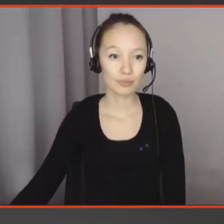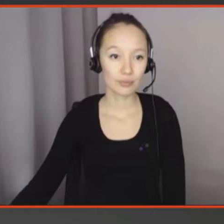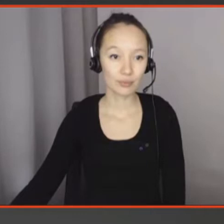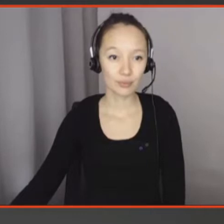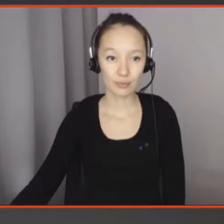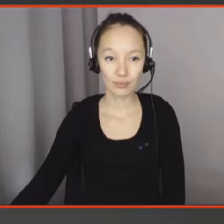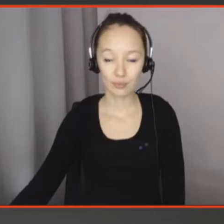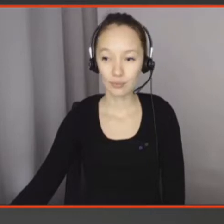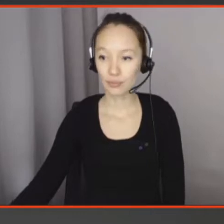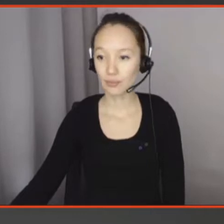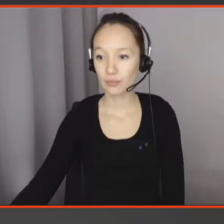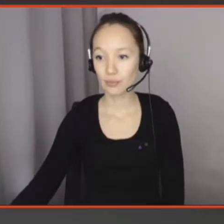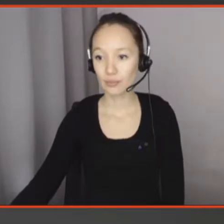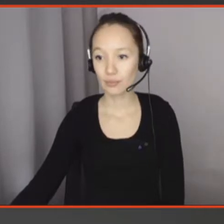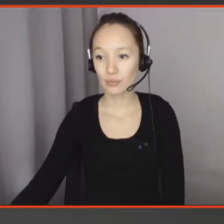Merci. Merci. Merci.